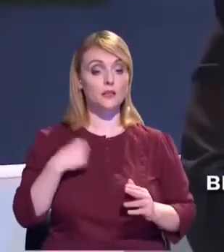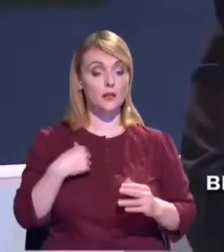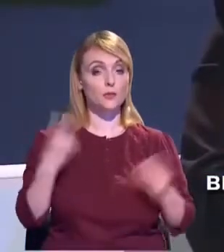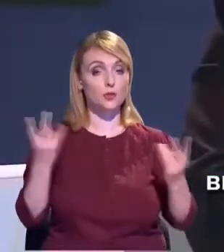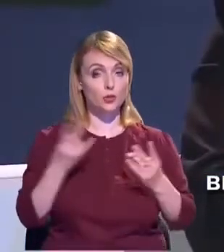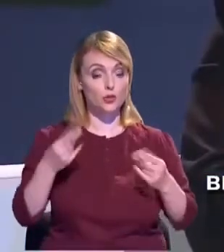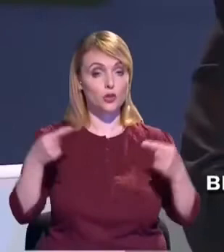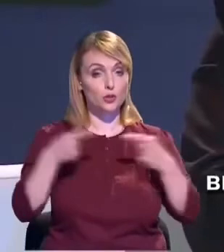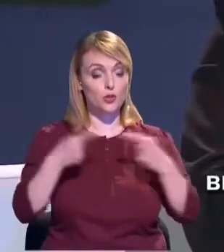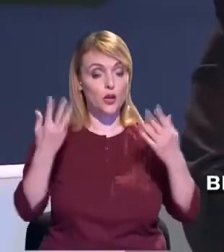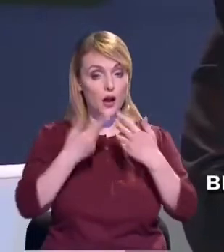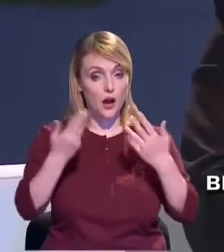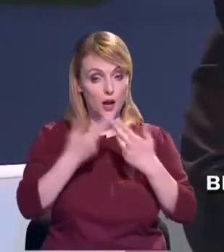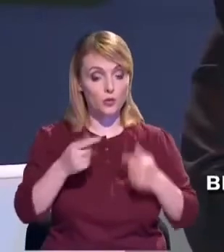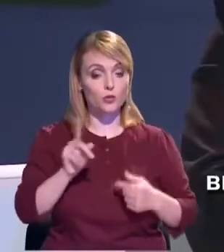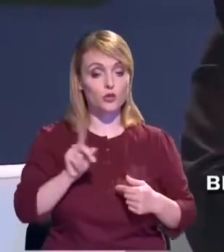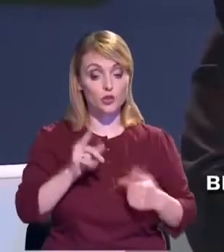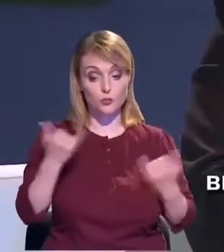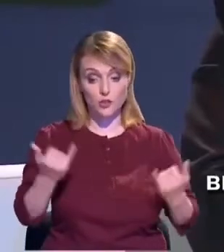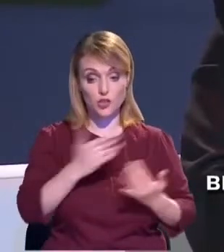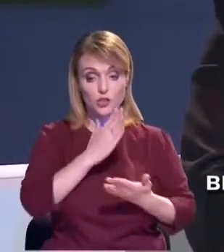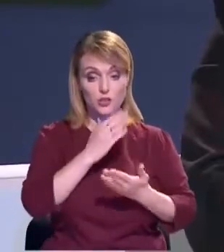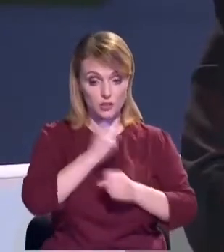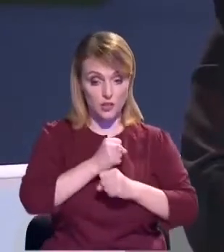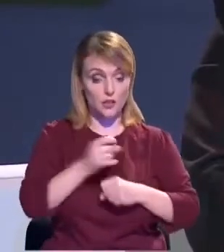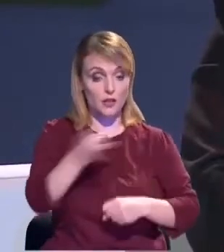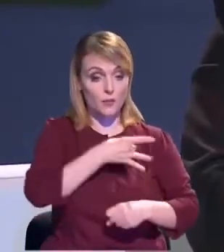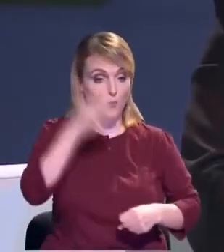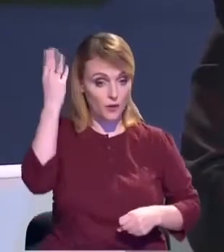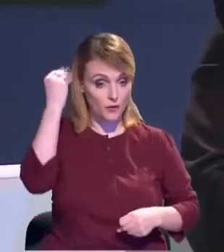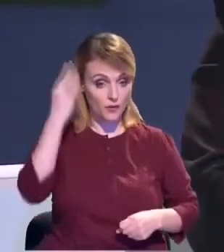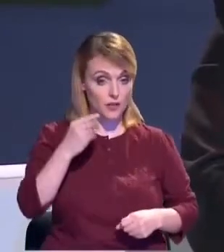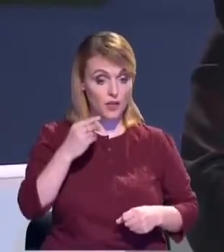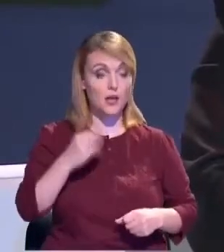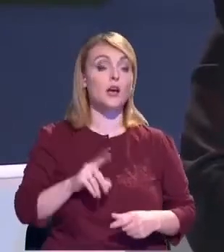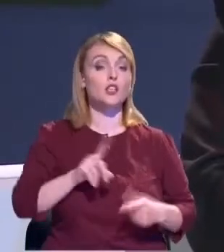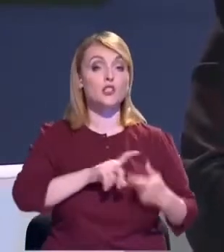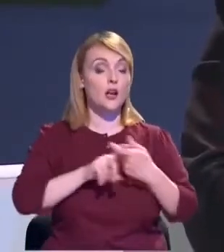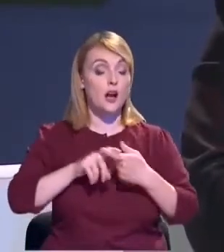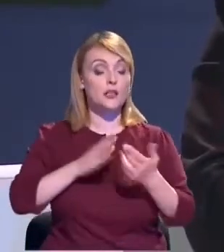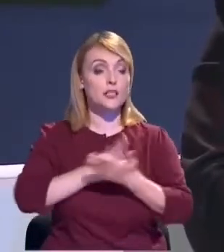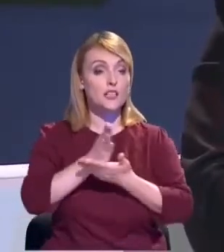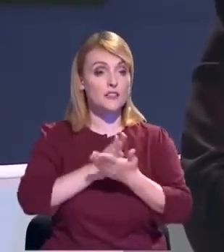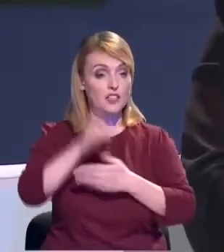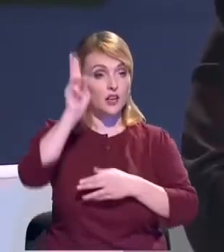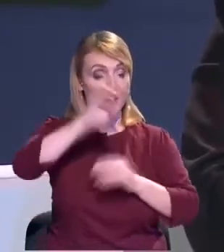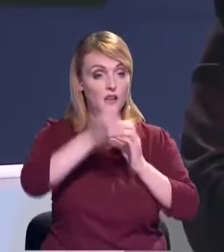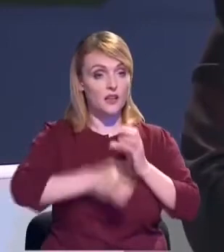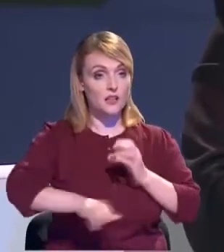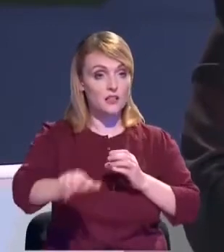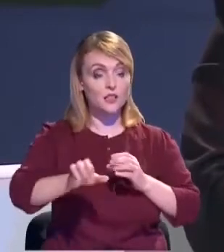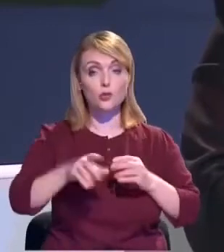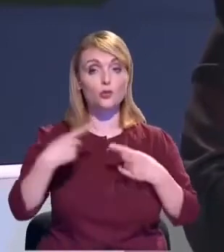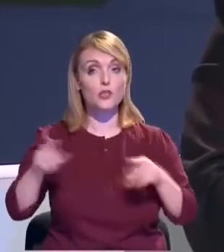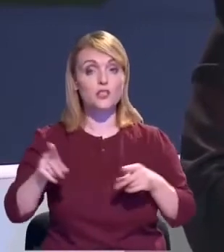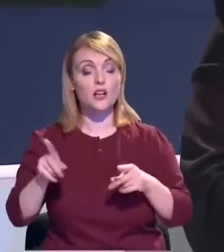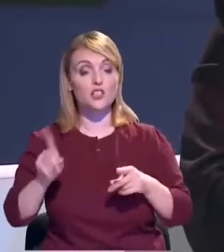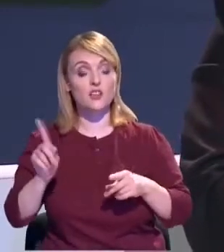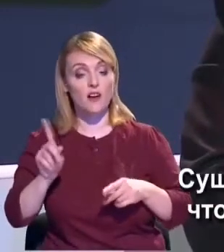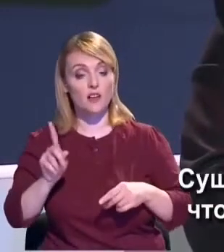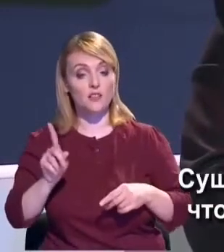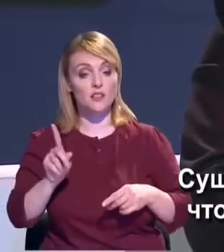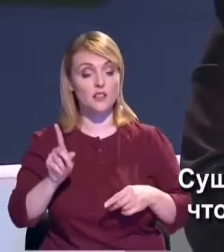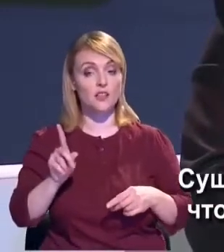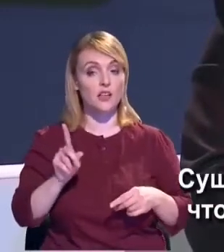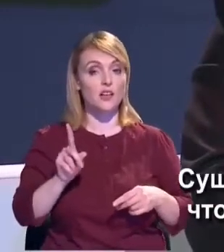calcul al aglomerărilor. Pentru că ceea facem noi astăzi în Republica Moldova, din perspectiva serviciilor de canalizare, nu este altceva decât o abordare haotică.